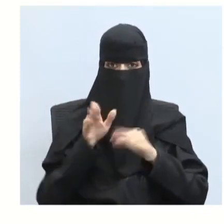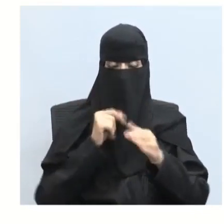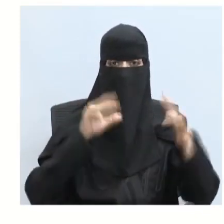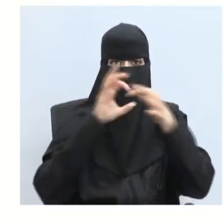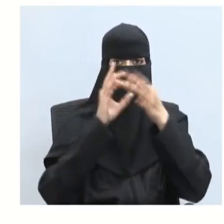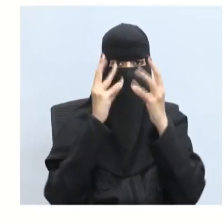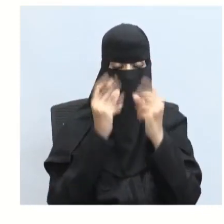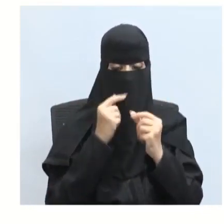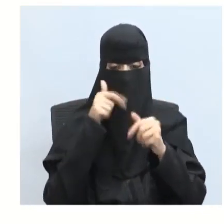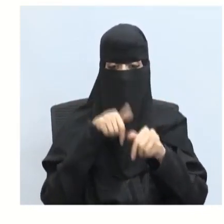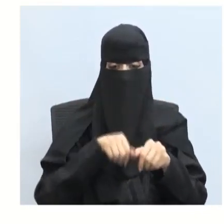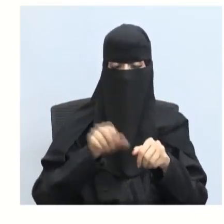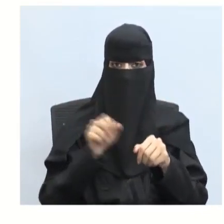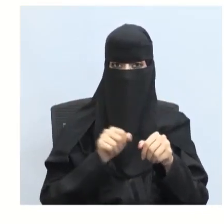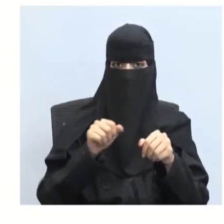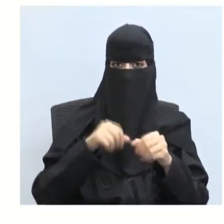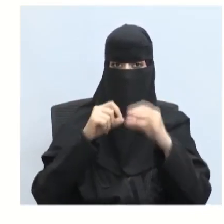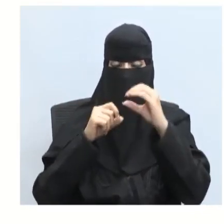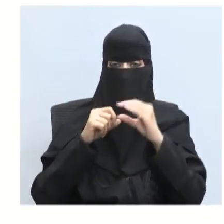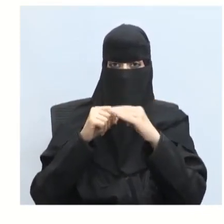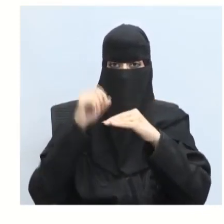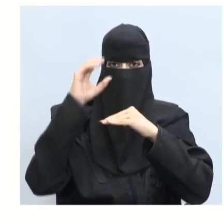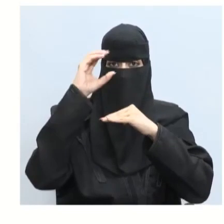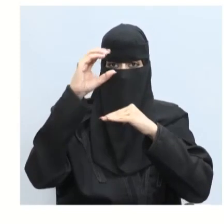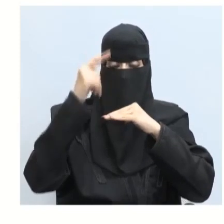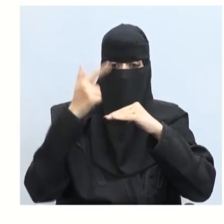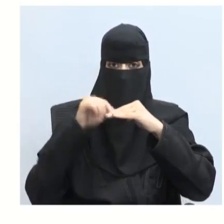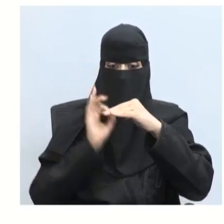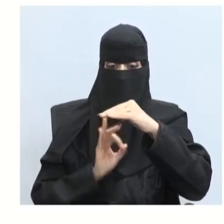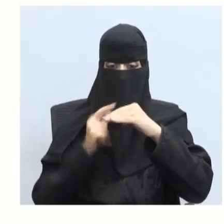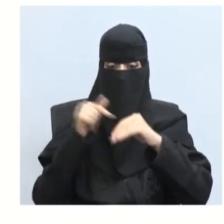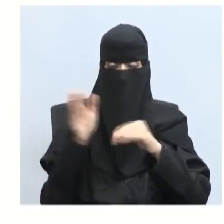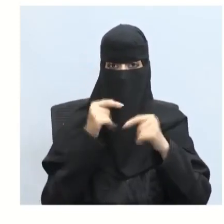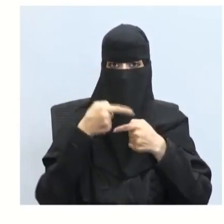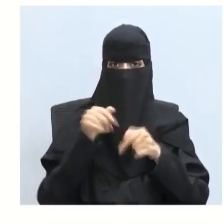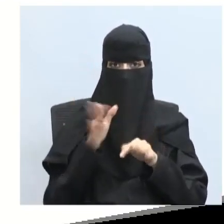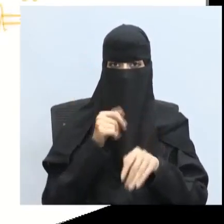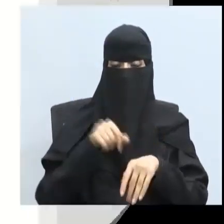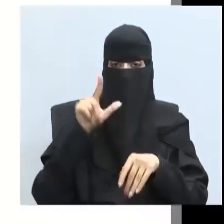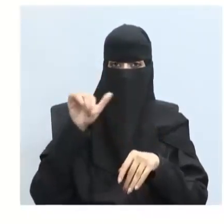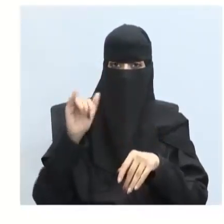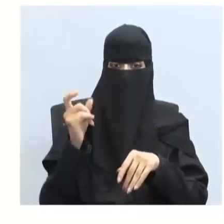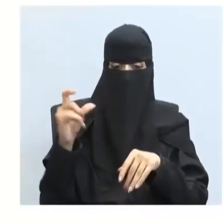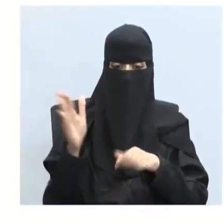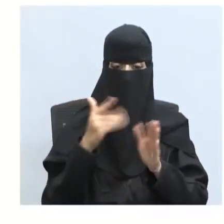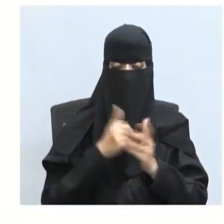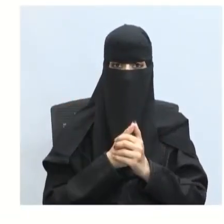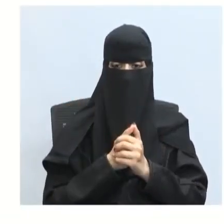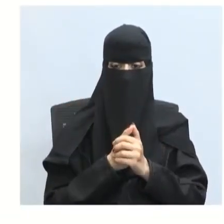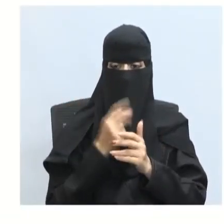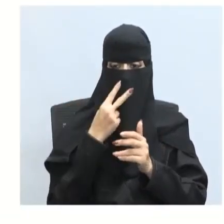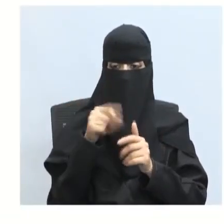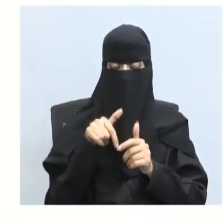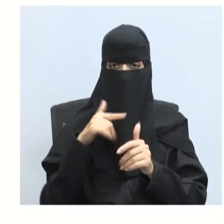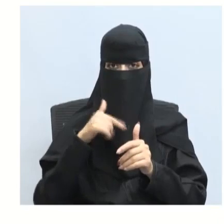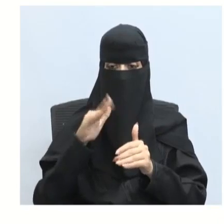العلاقة الرياضية سي على أف سي وهي عبارة عن سرعة الضوء ثلاثة في عشرة أستمانية مقسومة